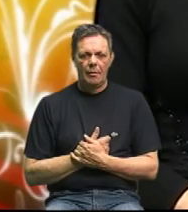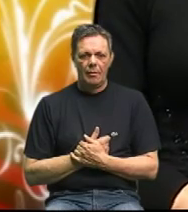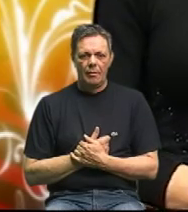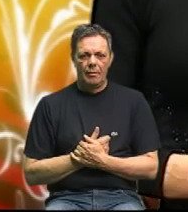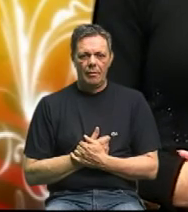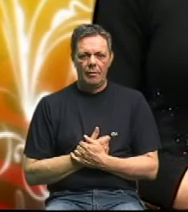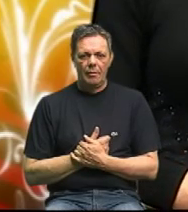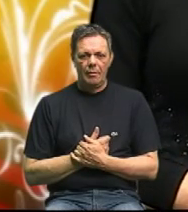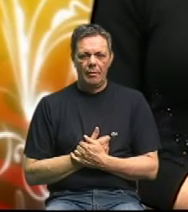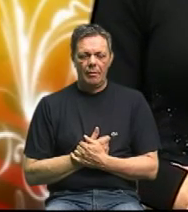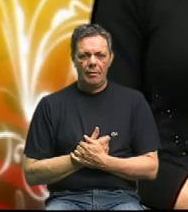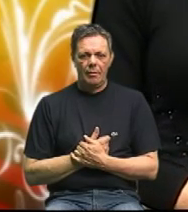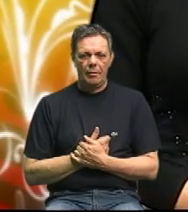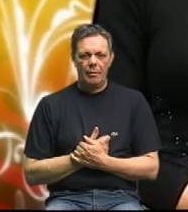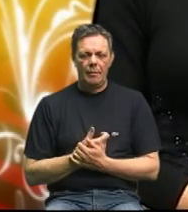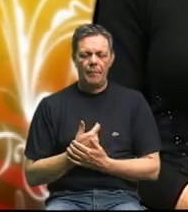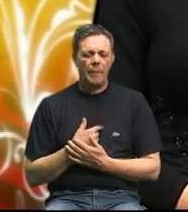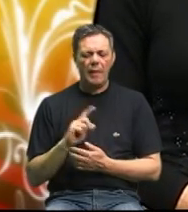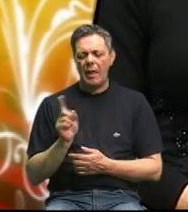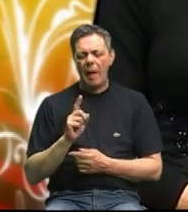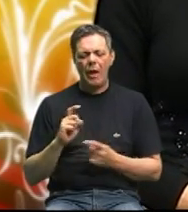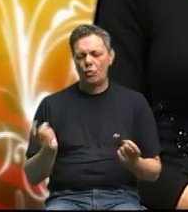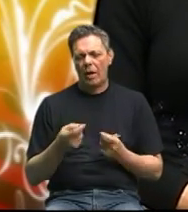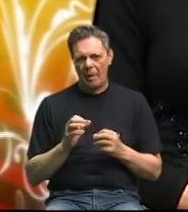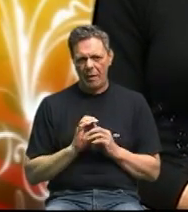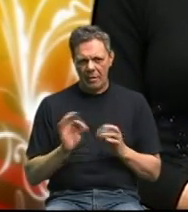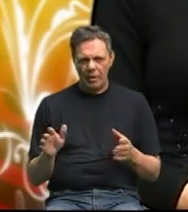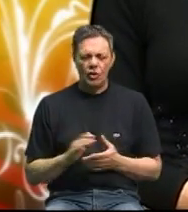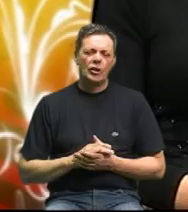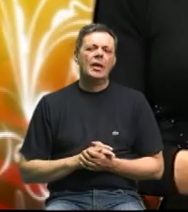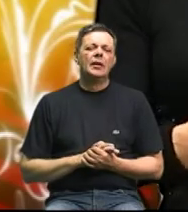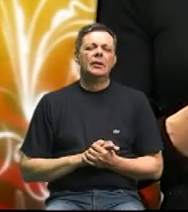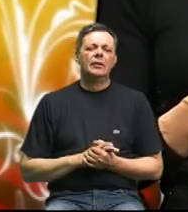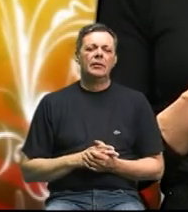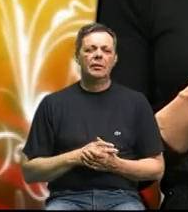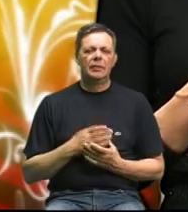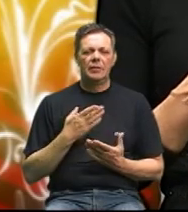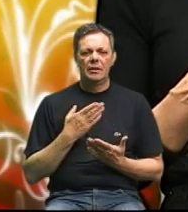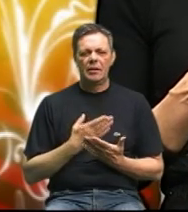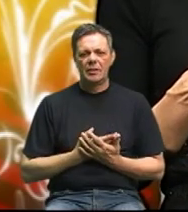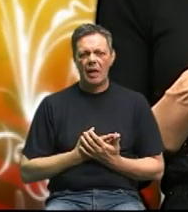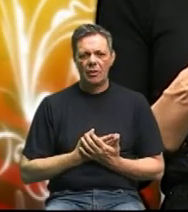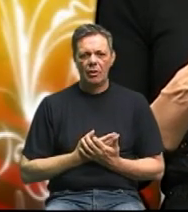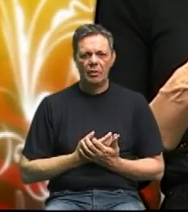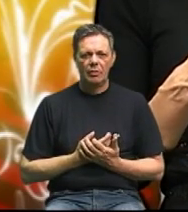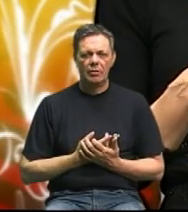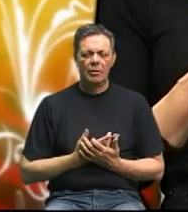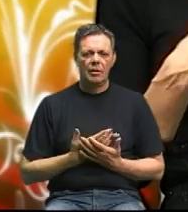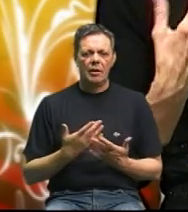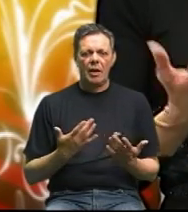ne bi trebala ništa ja neću reklamirati ništa zbog toga što ovo kad se čovjek